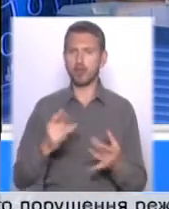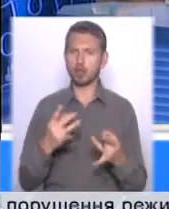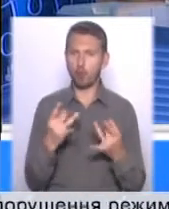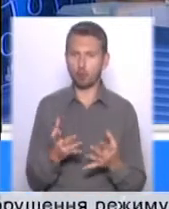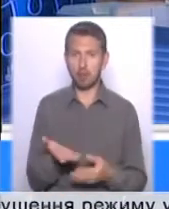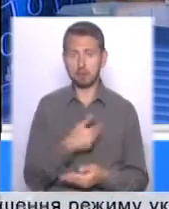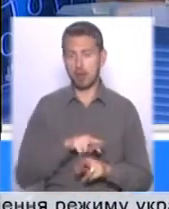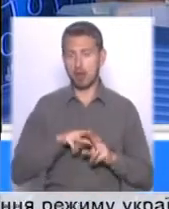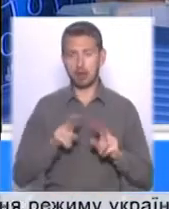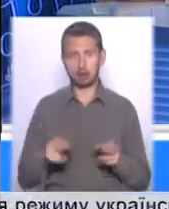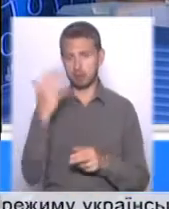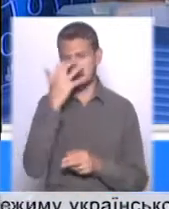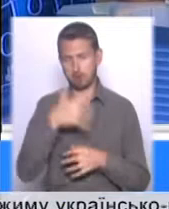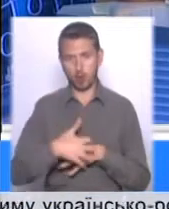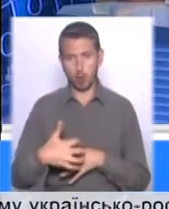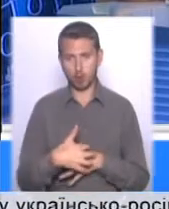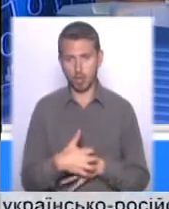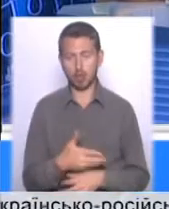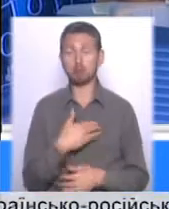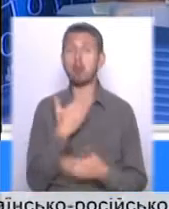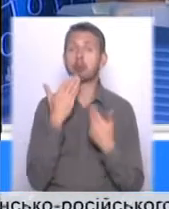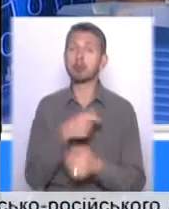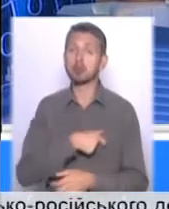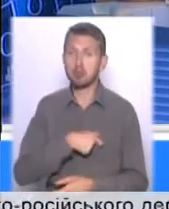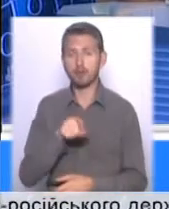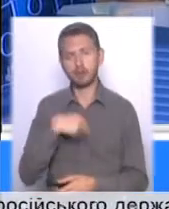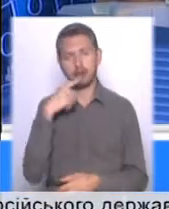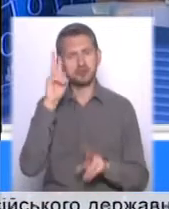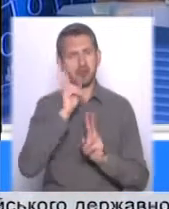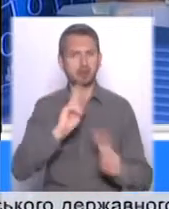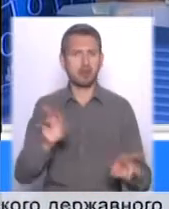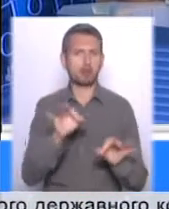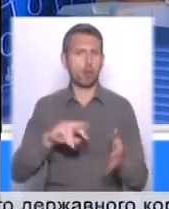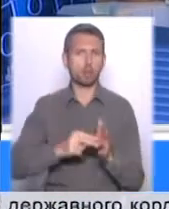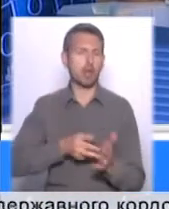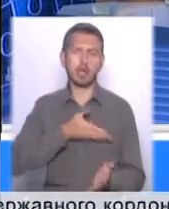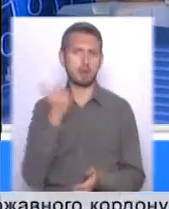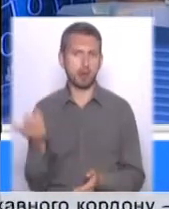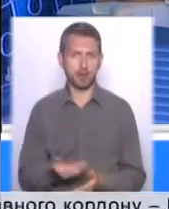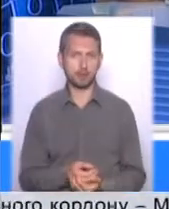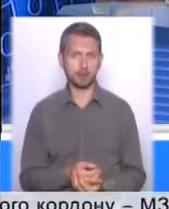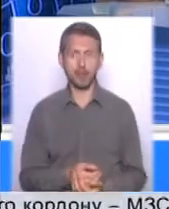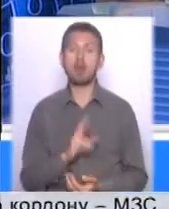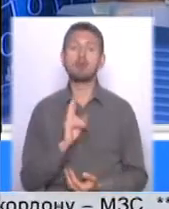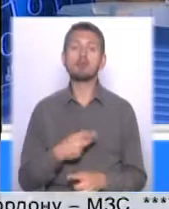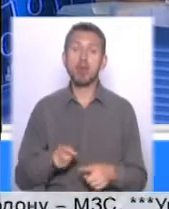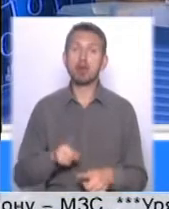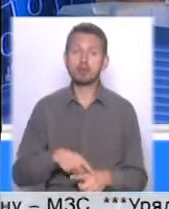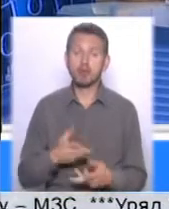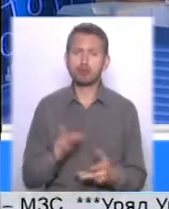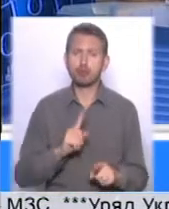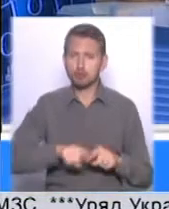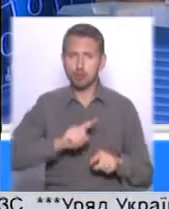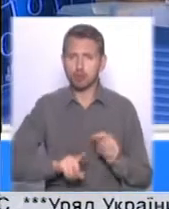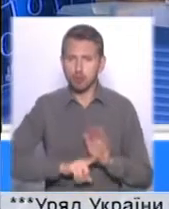сліпі котята, ми обратили до депутата. Він каже, не знаємося, ніякого плана немає. Як би це діло, щоб трошки скоріше